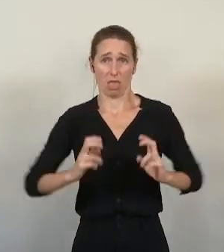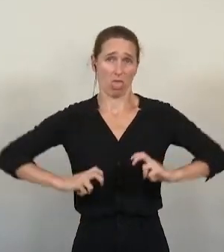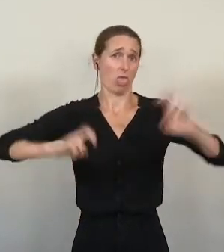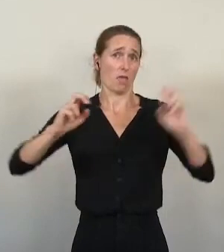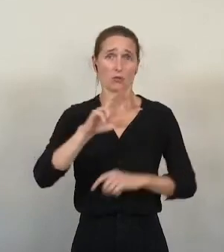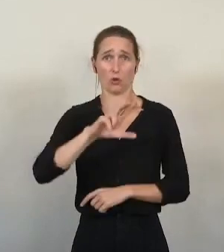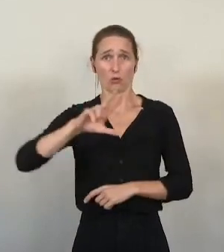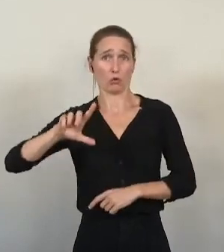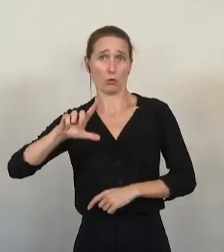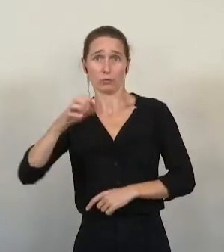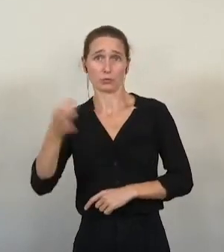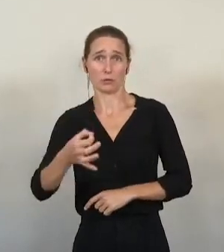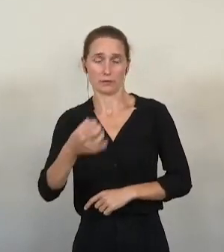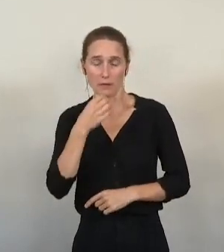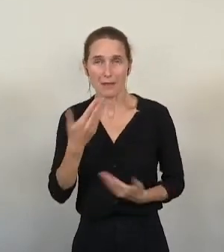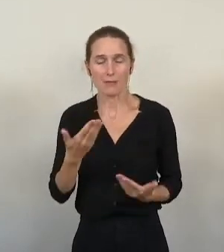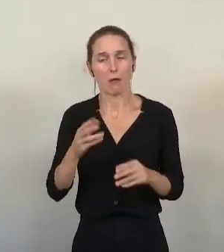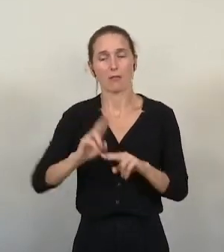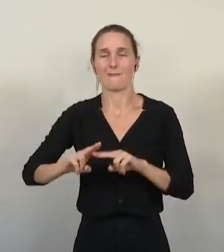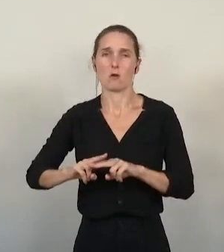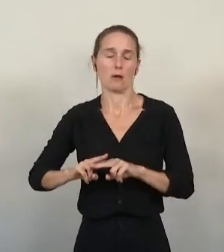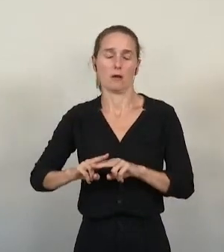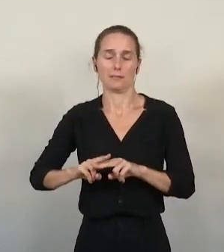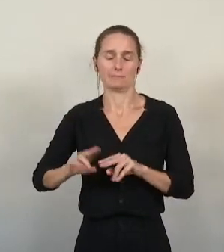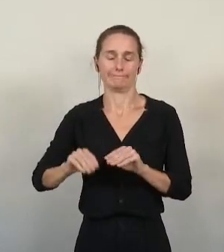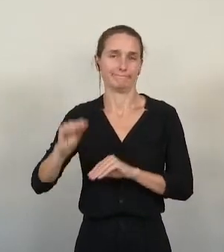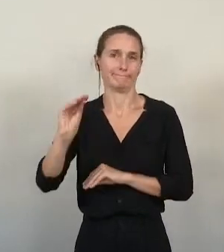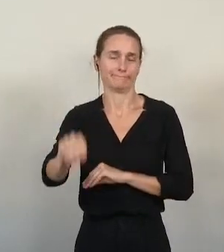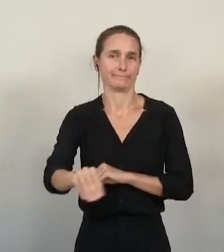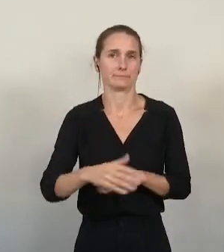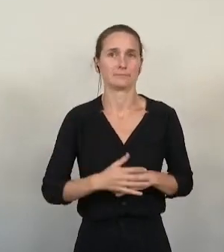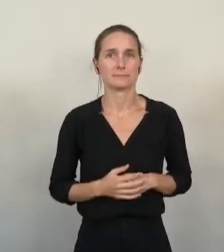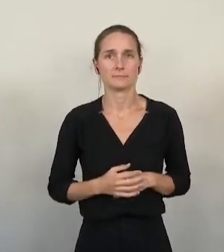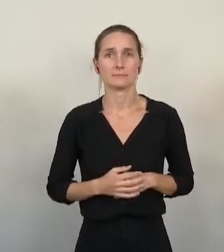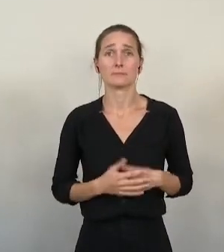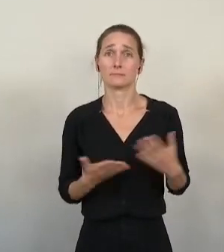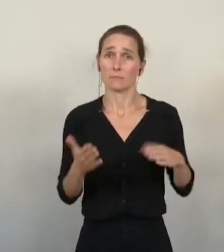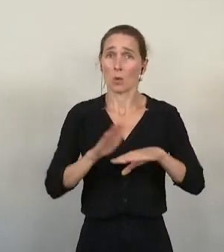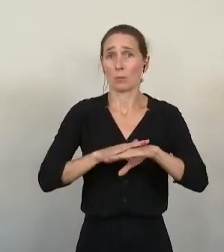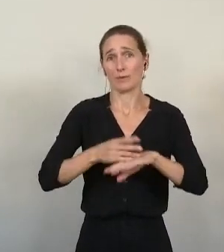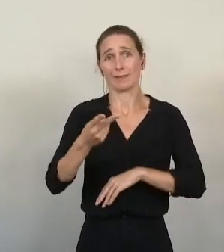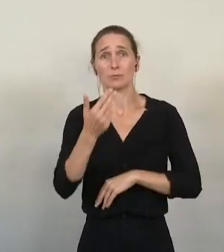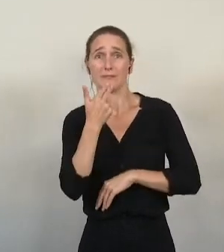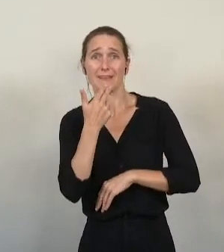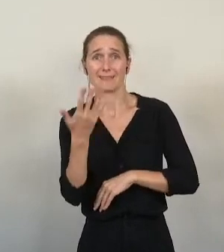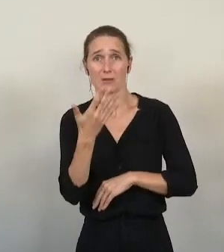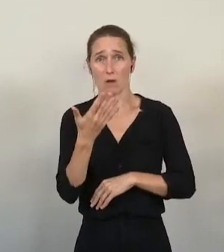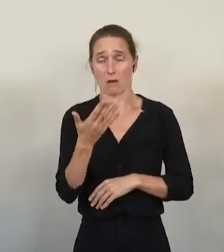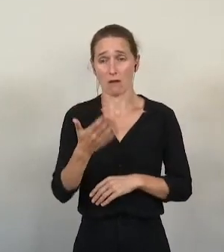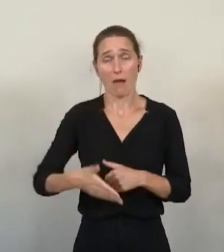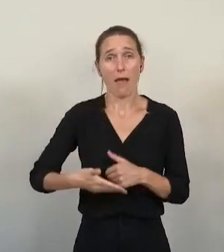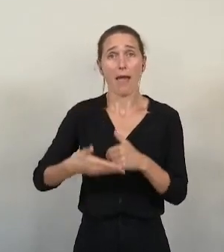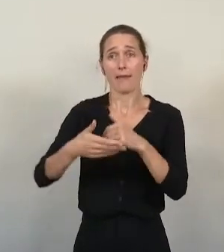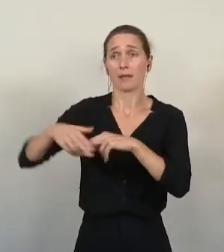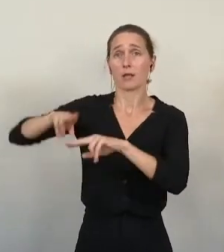politique véritablement efficace consisterait à mettre l'accent sur l'aide à la rénovation des propriétaires de la classe moyenne, qui